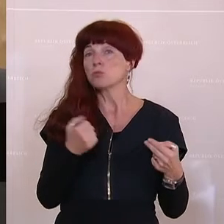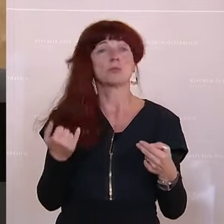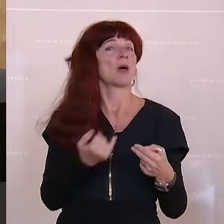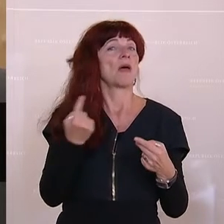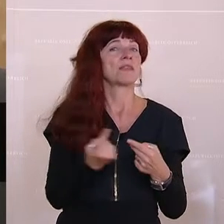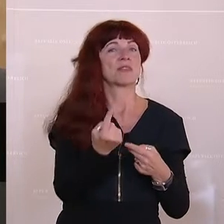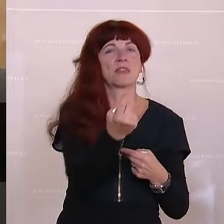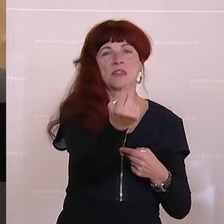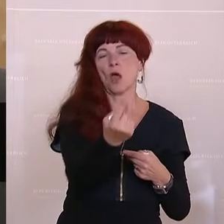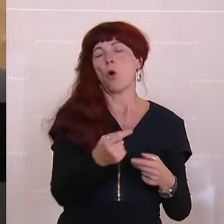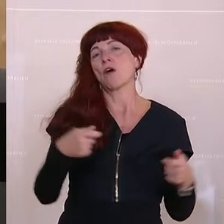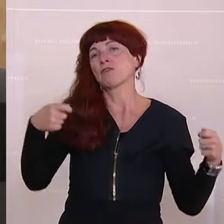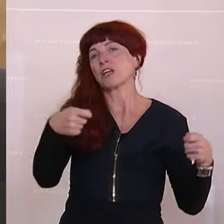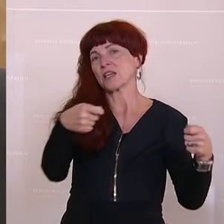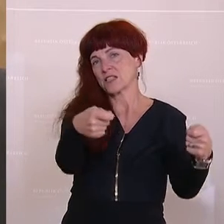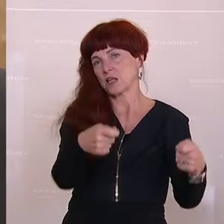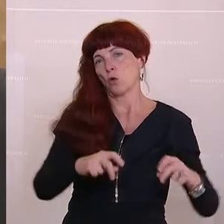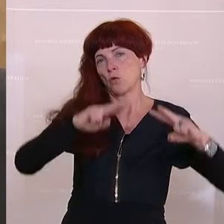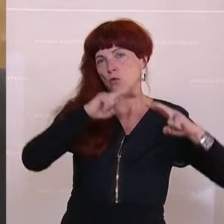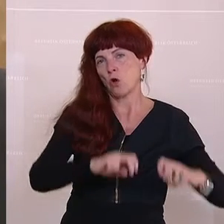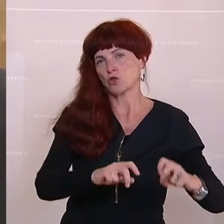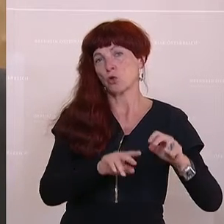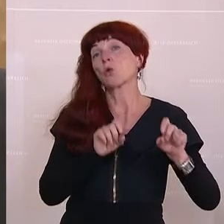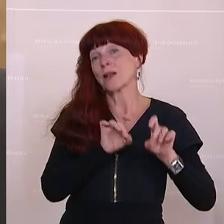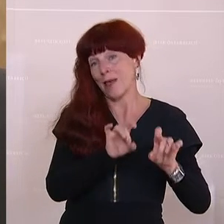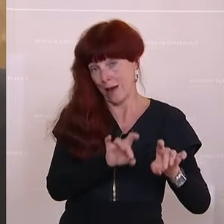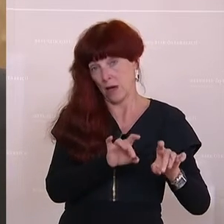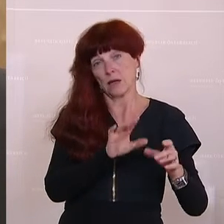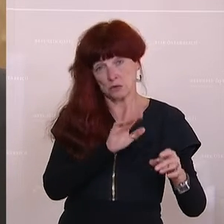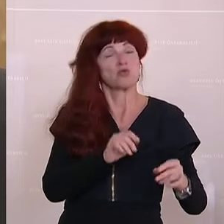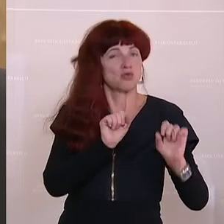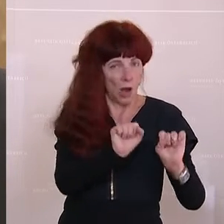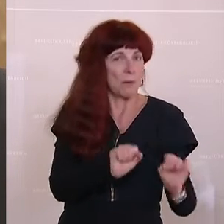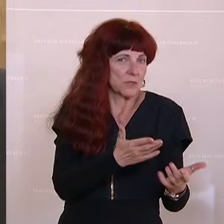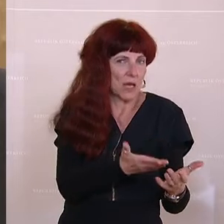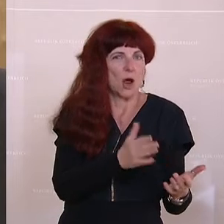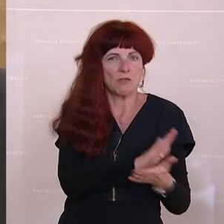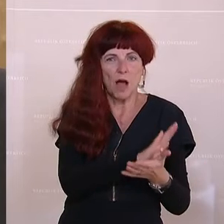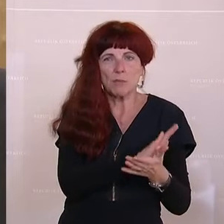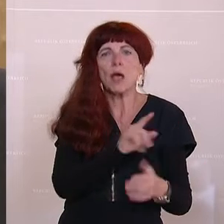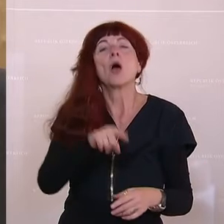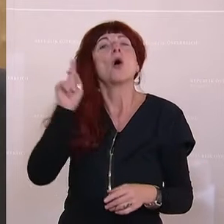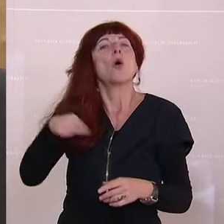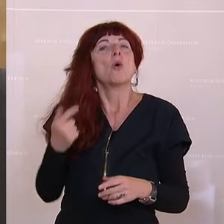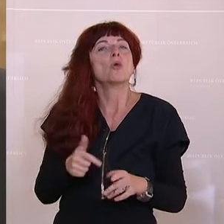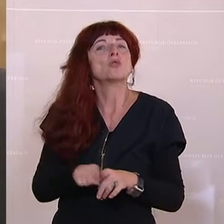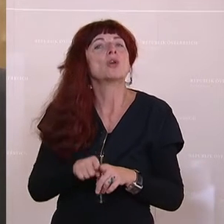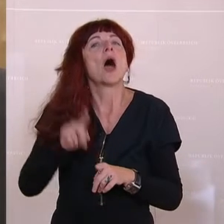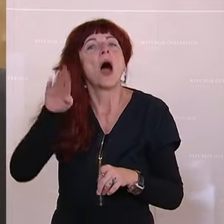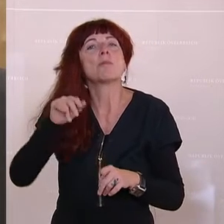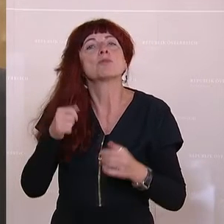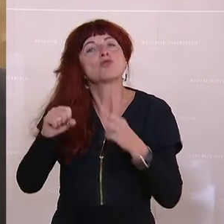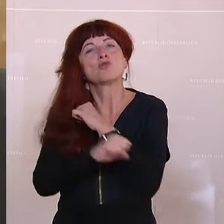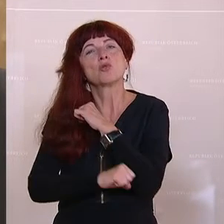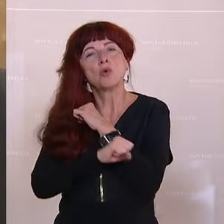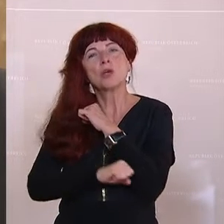Finanzierung in Forschung und Lehre übernimmt. Die Errichtungskosten wiederum werden ab dem Studienjahr 23, 24 von Bund und